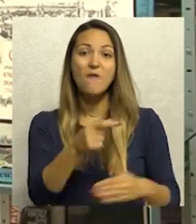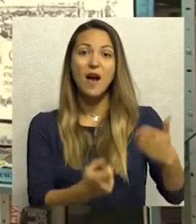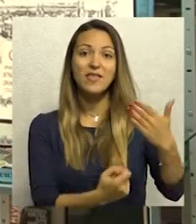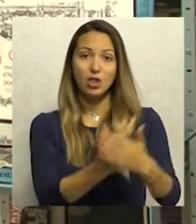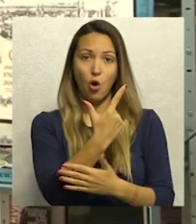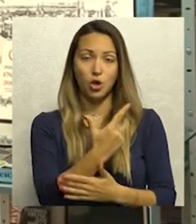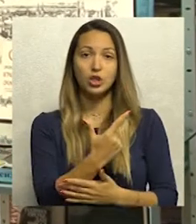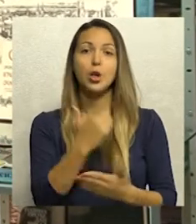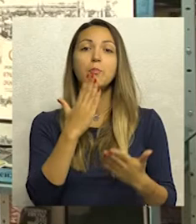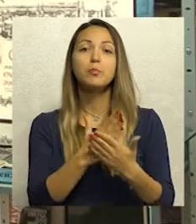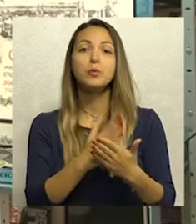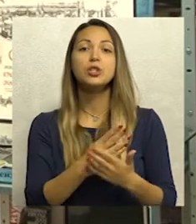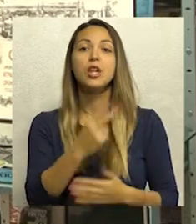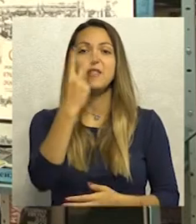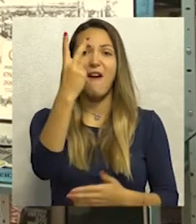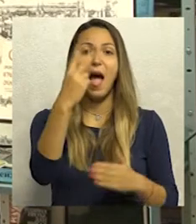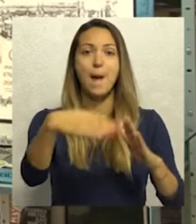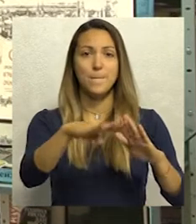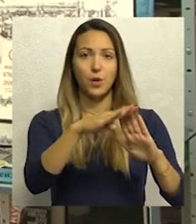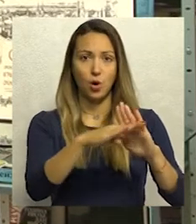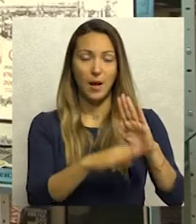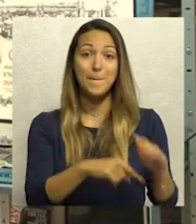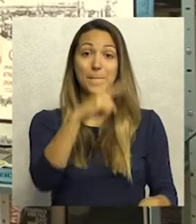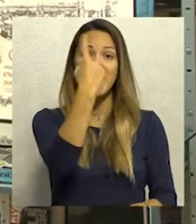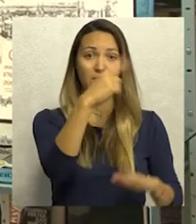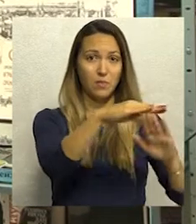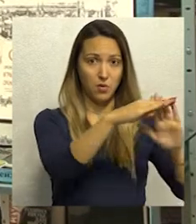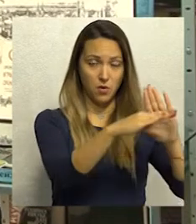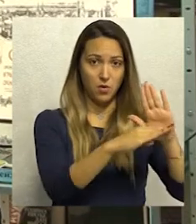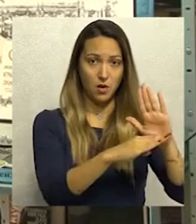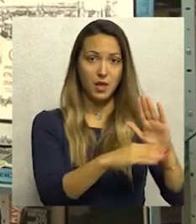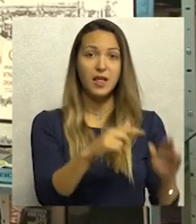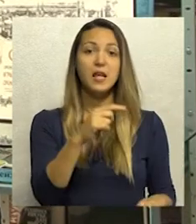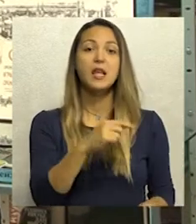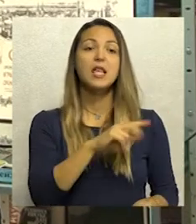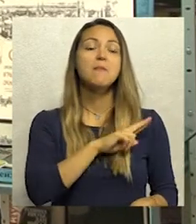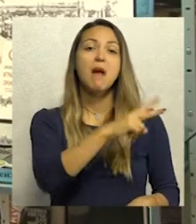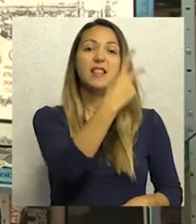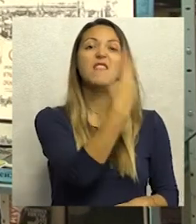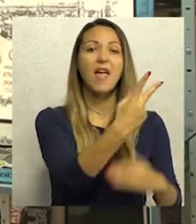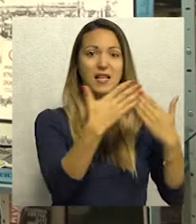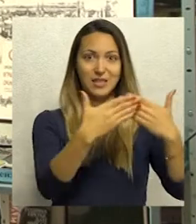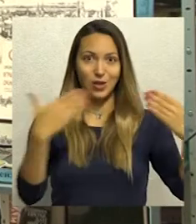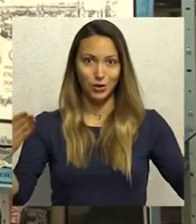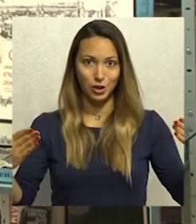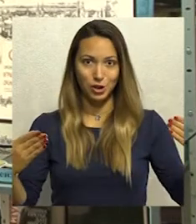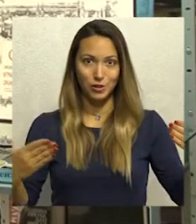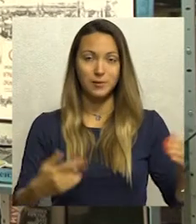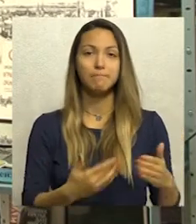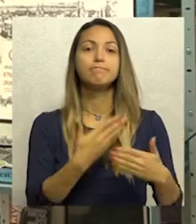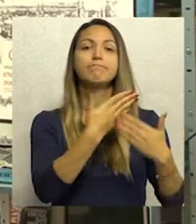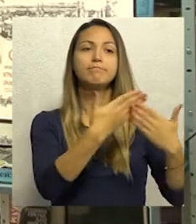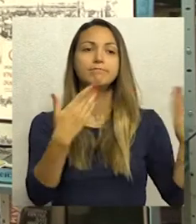programske etape. Prva programska etapa podrazumeva dve izložbe. Prva izložba je izložba raritetne knjige iz